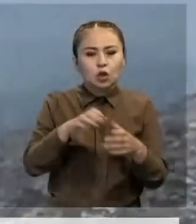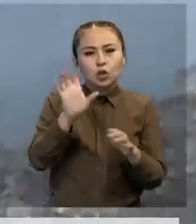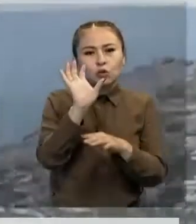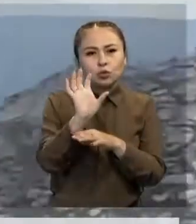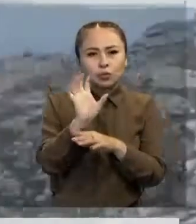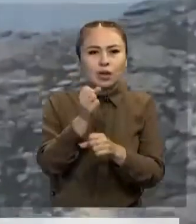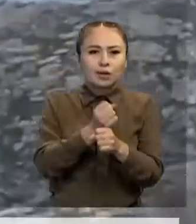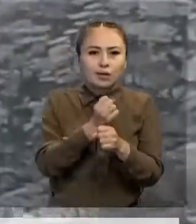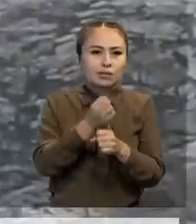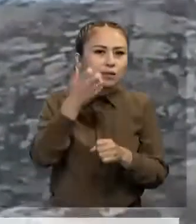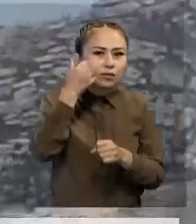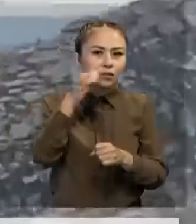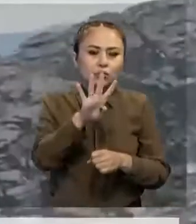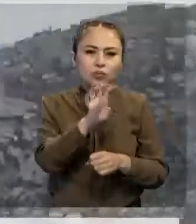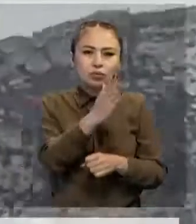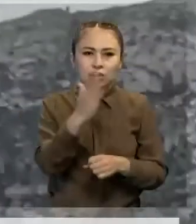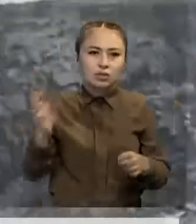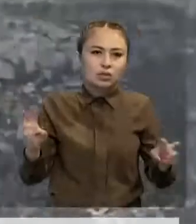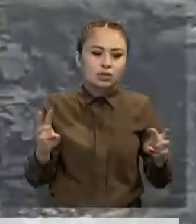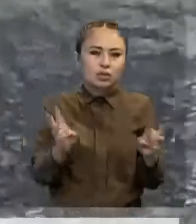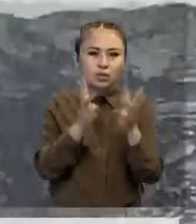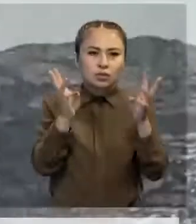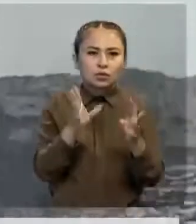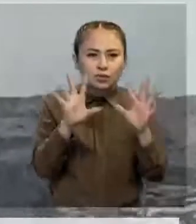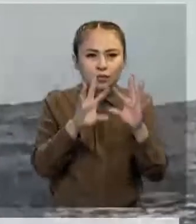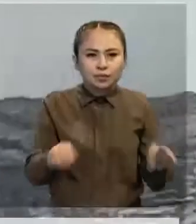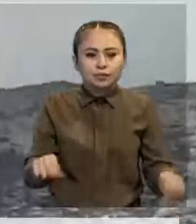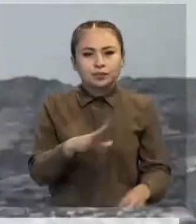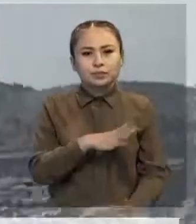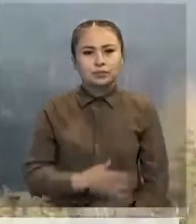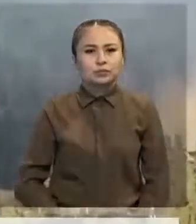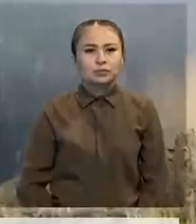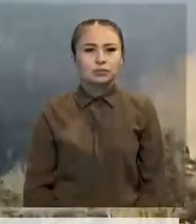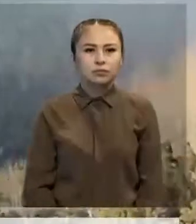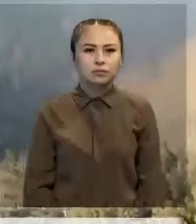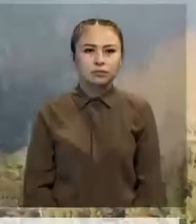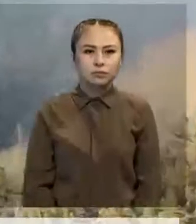пайдаланады. Спотникның арқасында мамандары 400-ден астам өртті сөндірген.